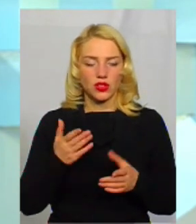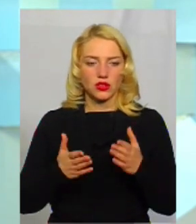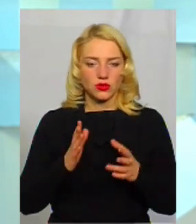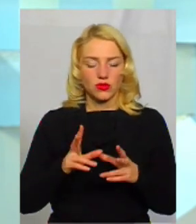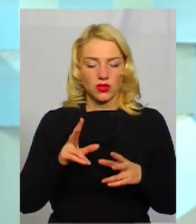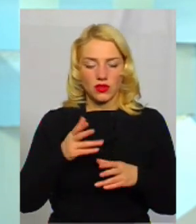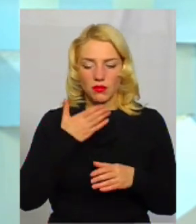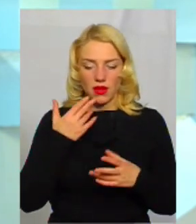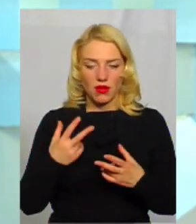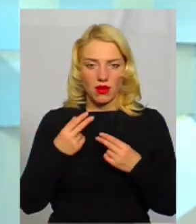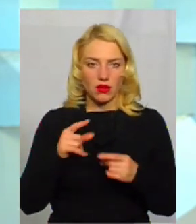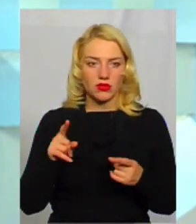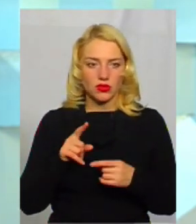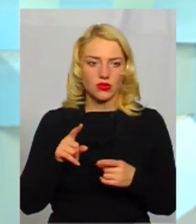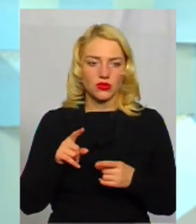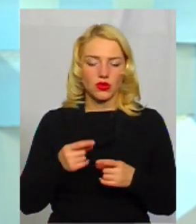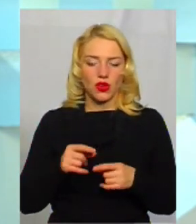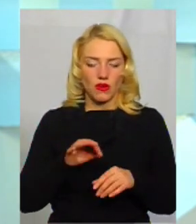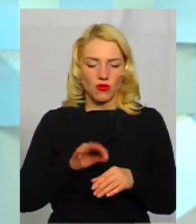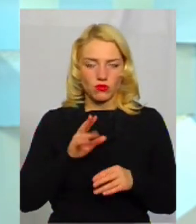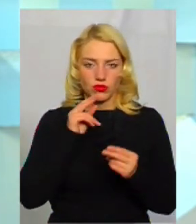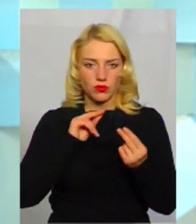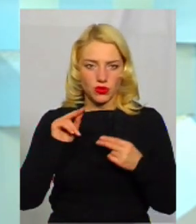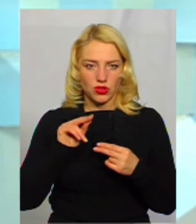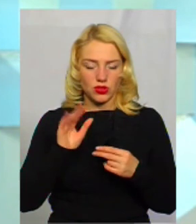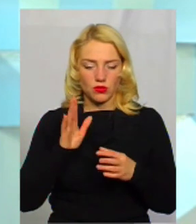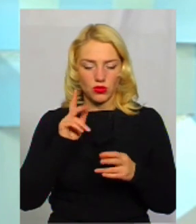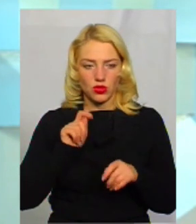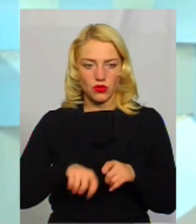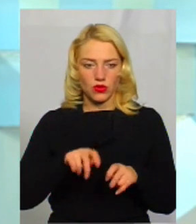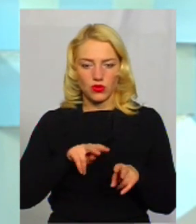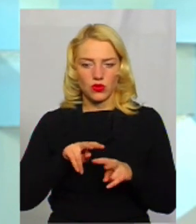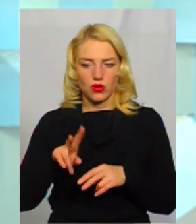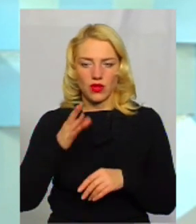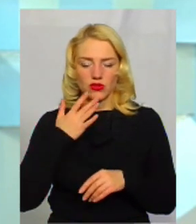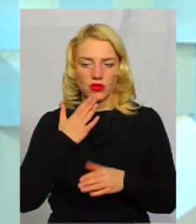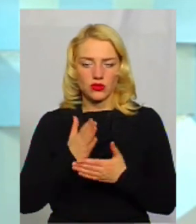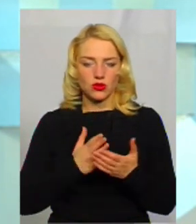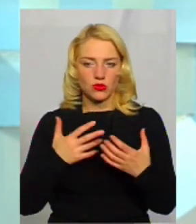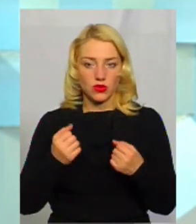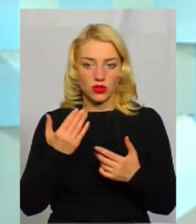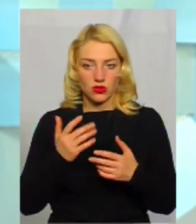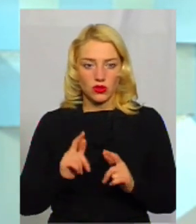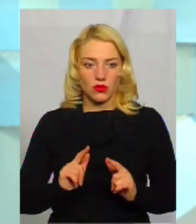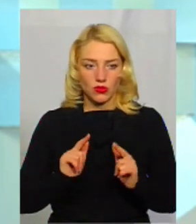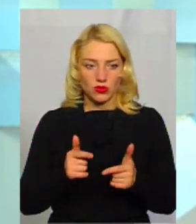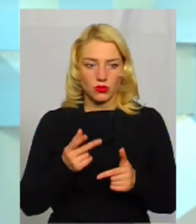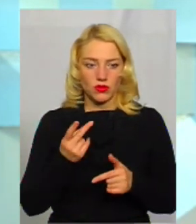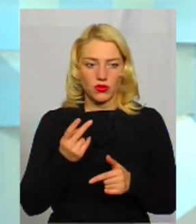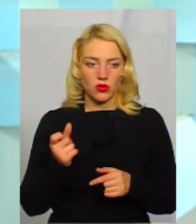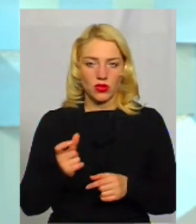дегарантований, що хворий повинен піти на амбулаторне. І при цьому буде контроль з Національної служби здоров'я. Якщо хворий поступить повторно,